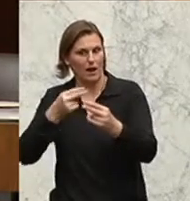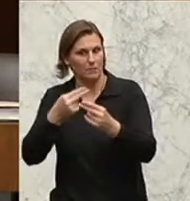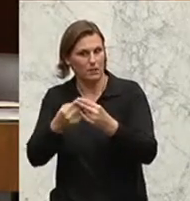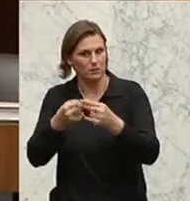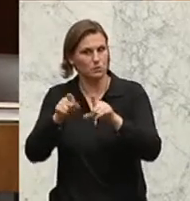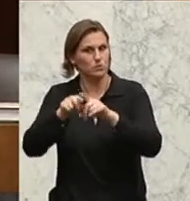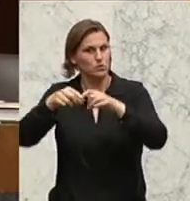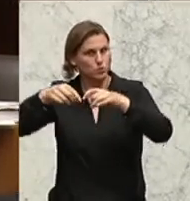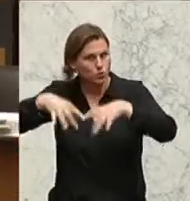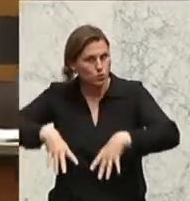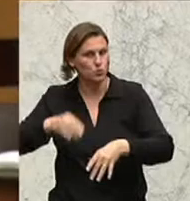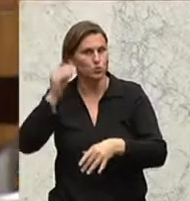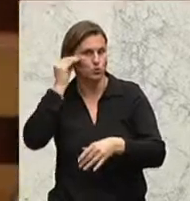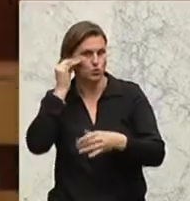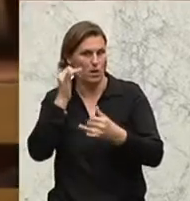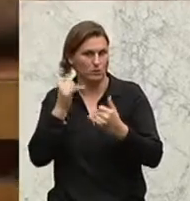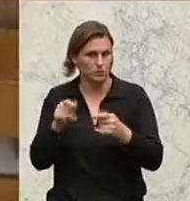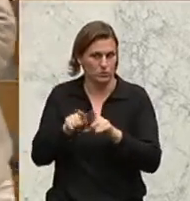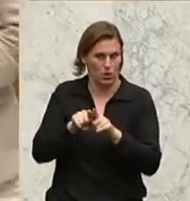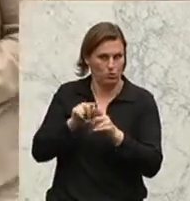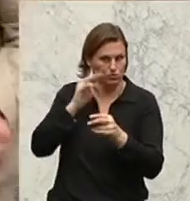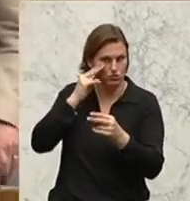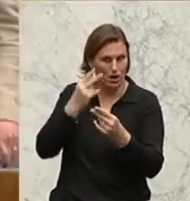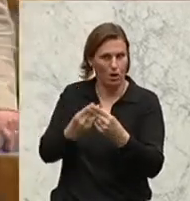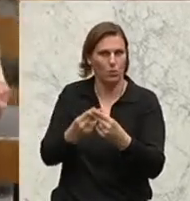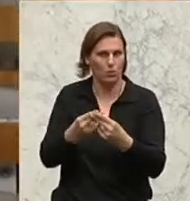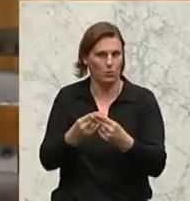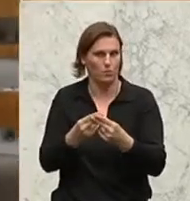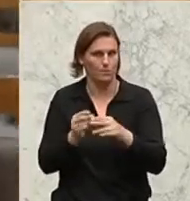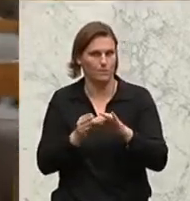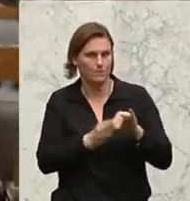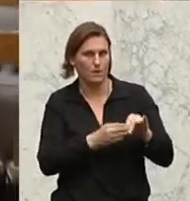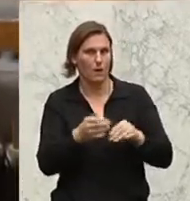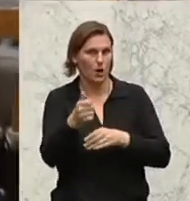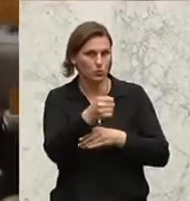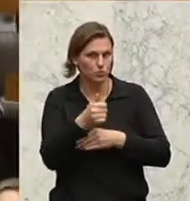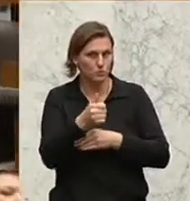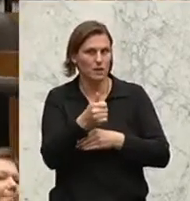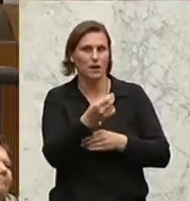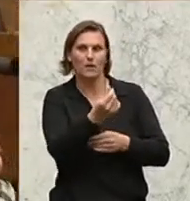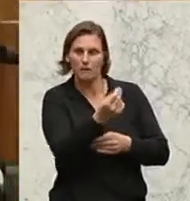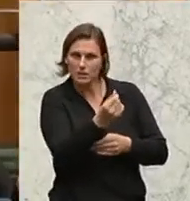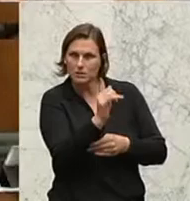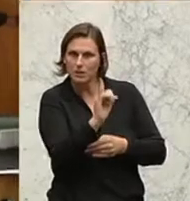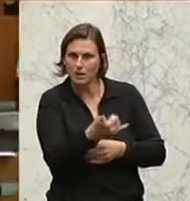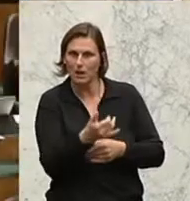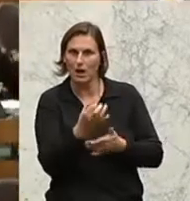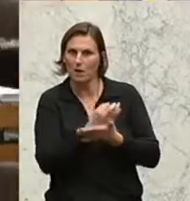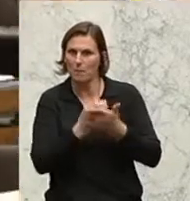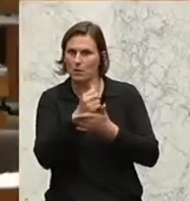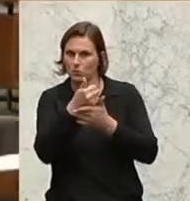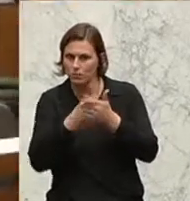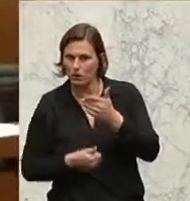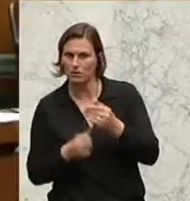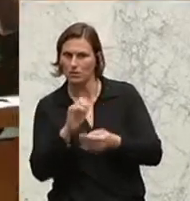Struktur, wie die Schule ist, orientieren muss. Sie sagen Autonomie. Finanziell, also deutsch, die Bildungsziele, Bildungsstandards werden vorgegeben.